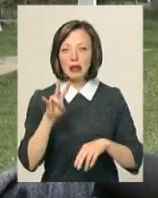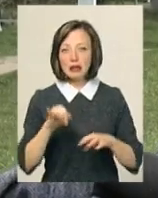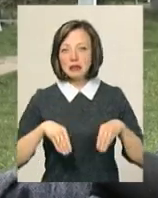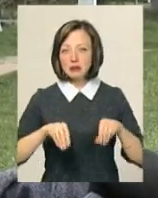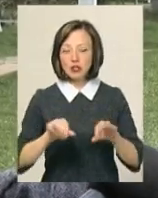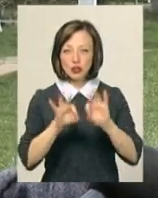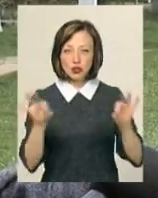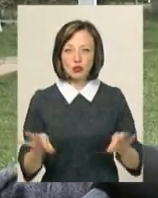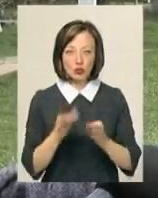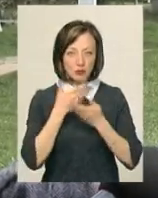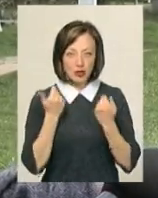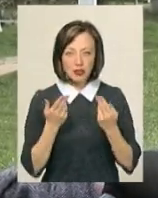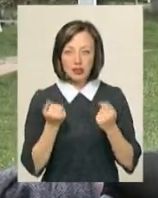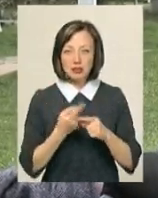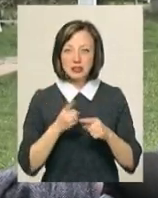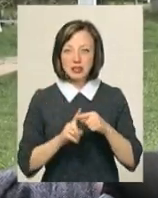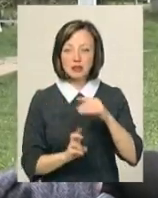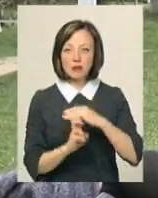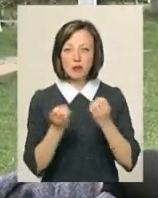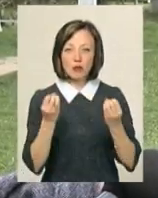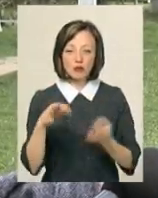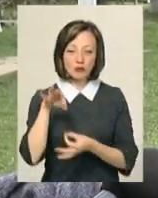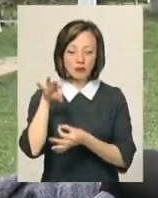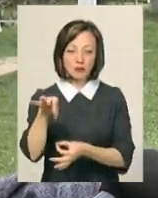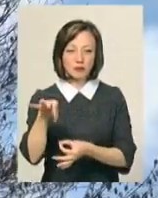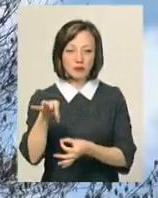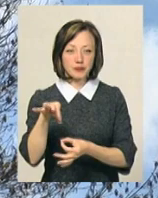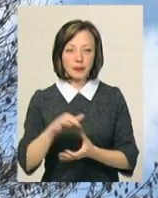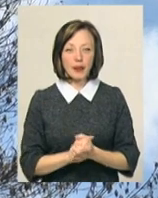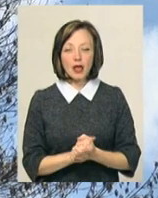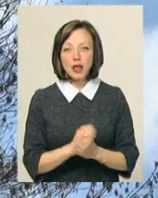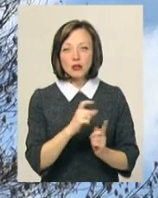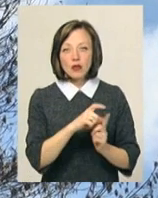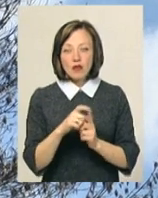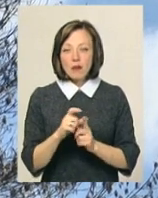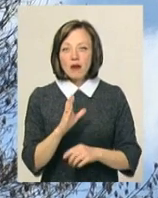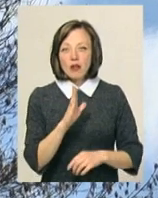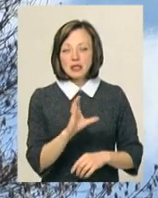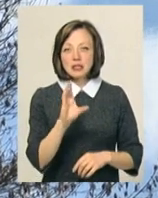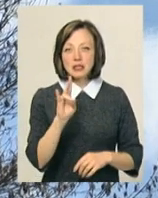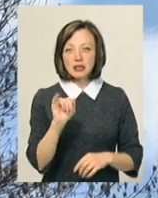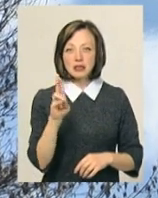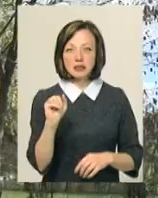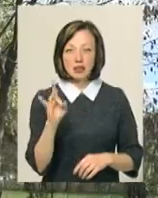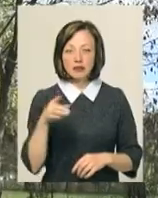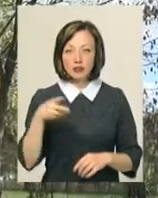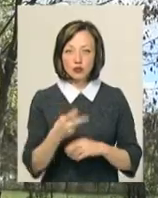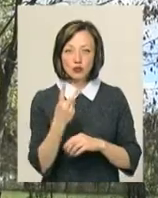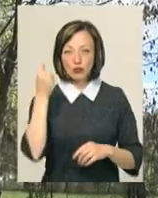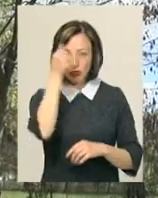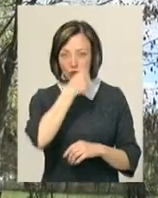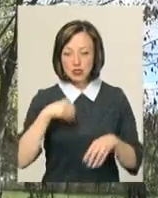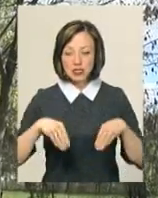немає, нічого. Ця церква, вона просто в востоці, повітря висить. За словами Володимира Сніцара, у 2002 році землю під